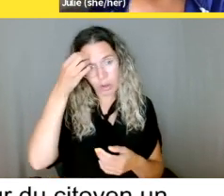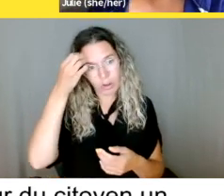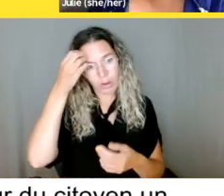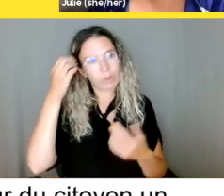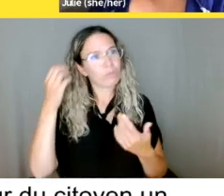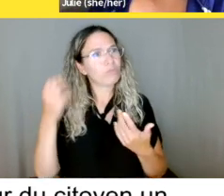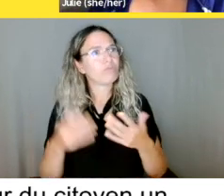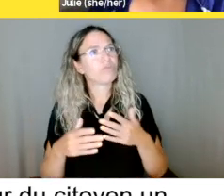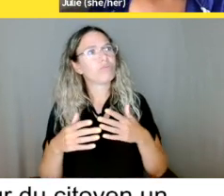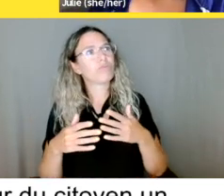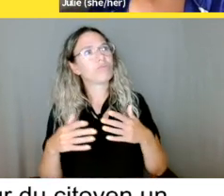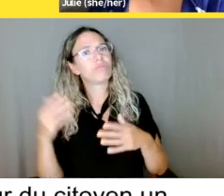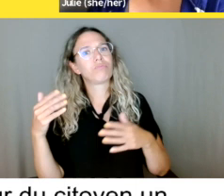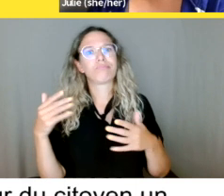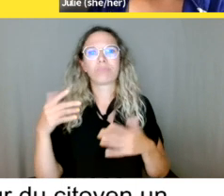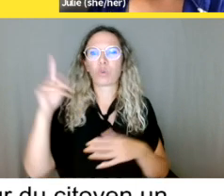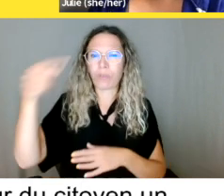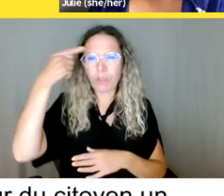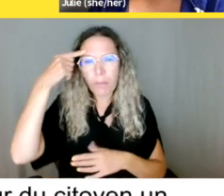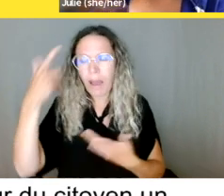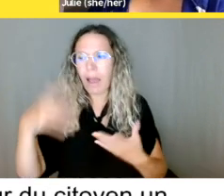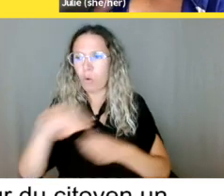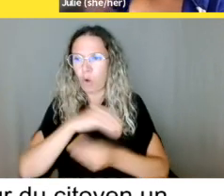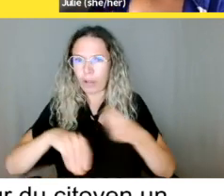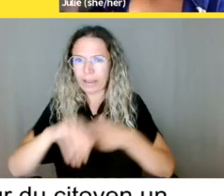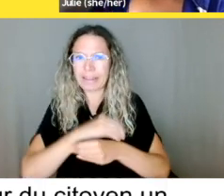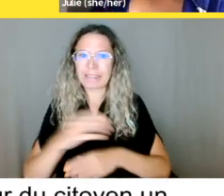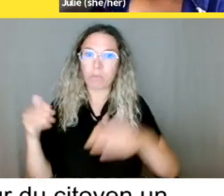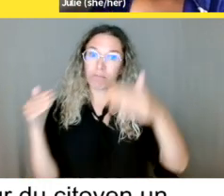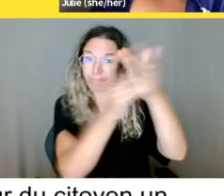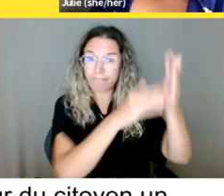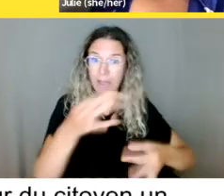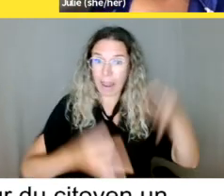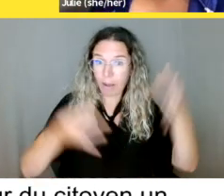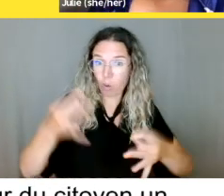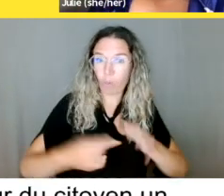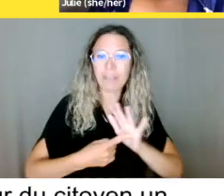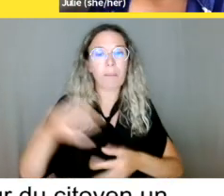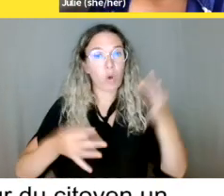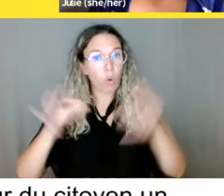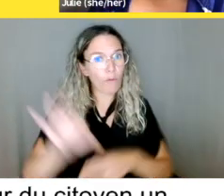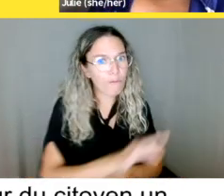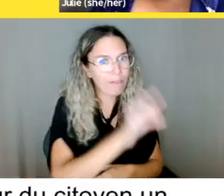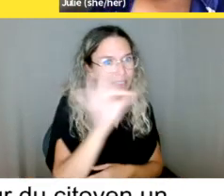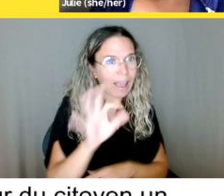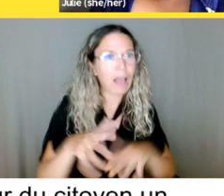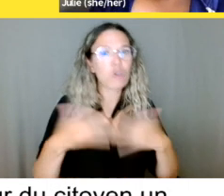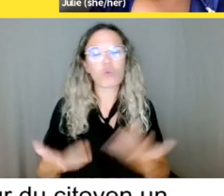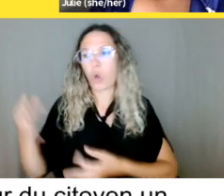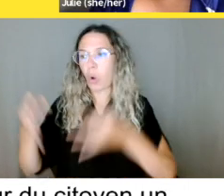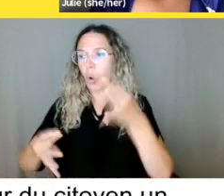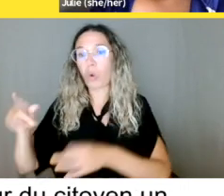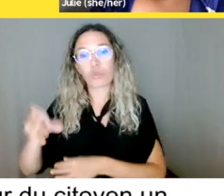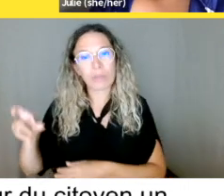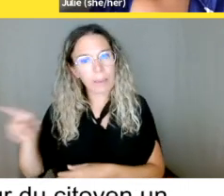fédérale ou à la Cour du Québec, Cour supérieure dépendant de la situation. Là, oui, normalement, vous allez